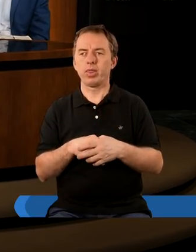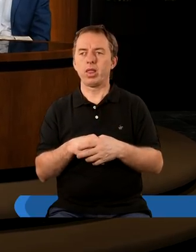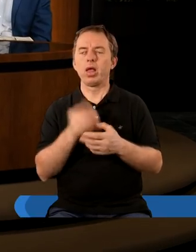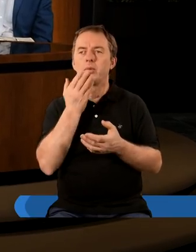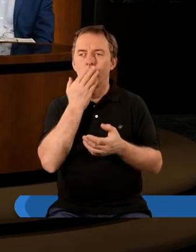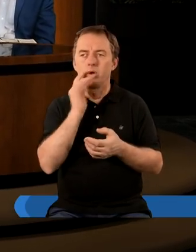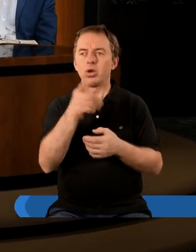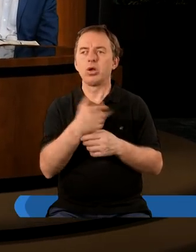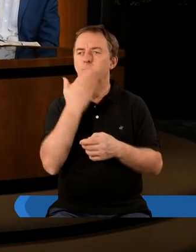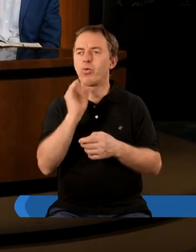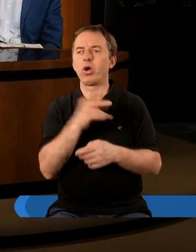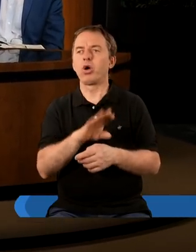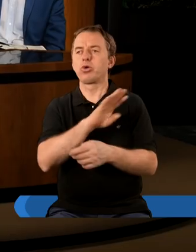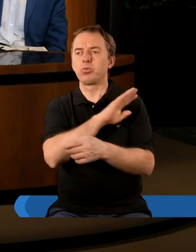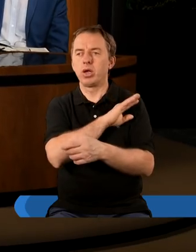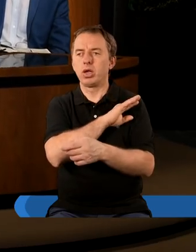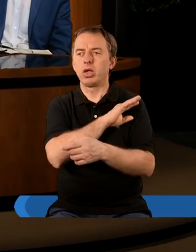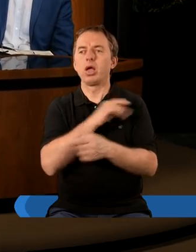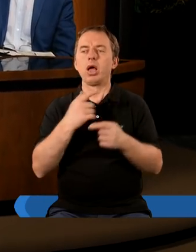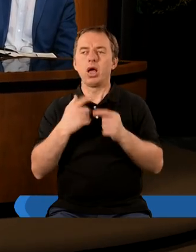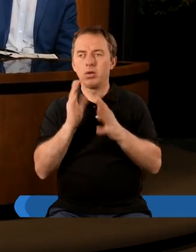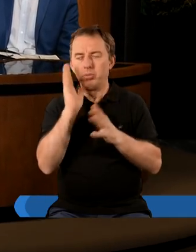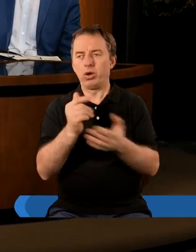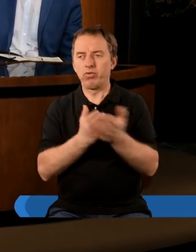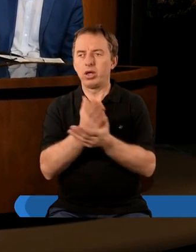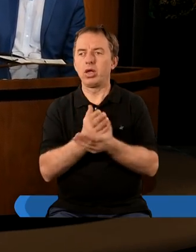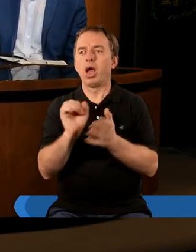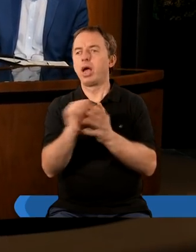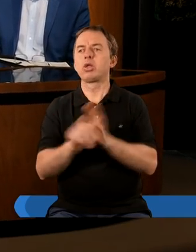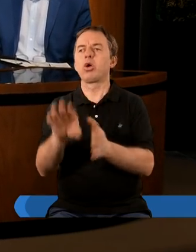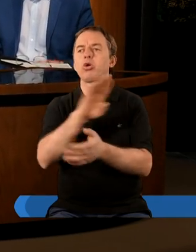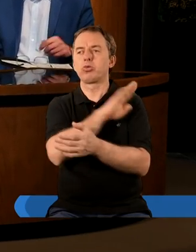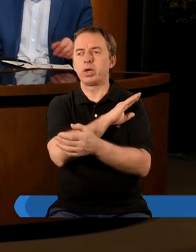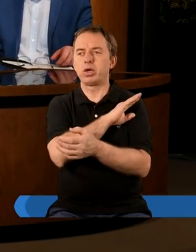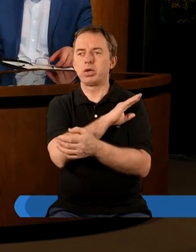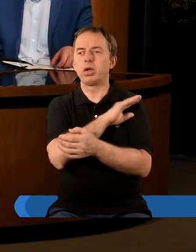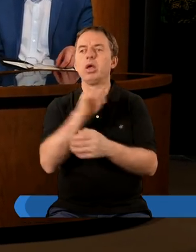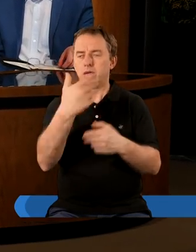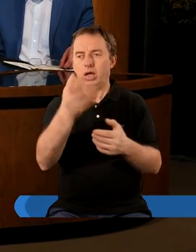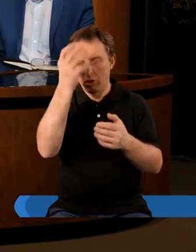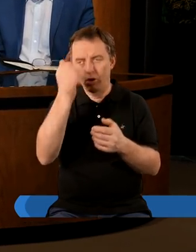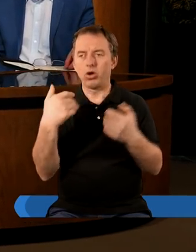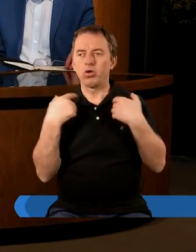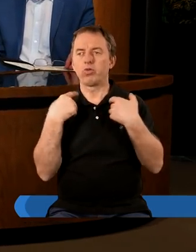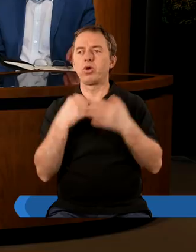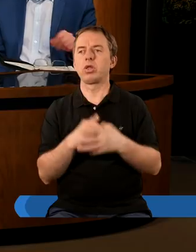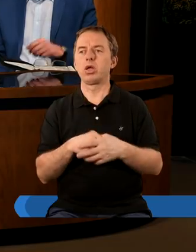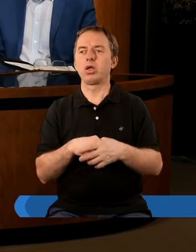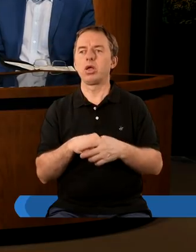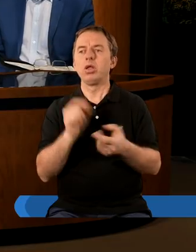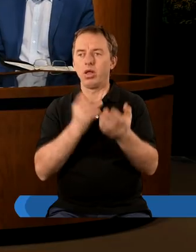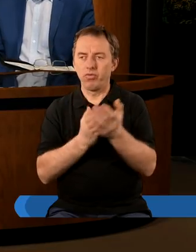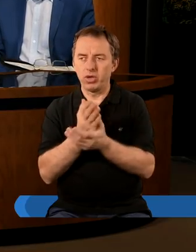Znowu nawiązanie do śmierci. Bo jest rada, bądź wierny aż do śmierci, a dam Ci koronę żywota.